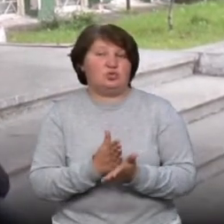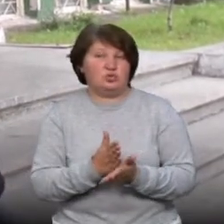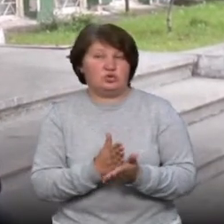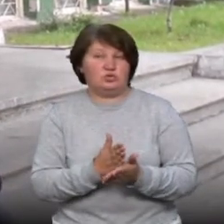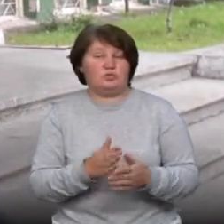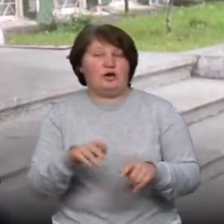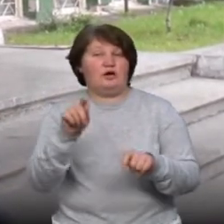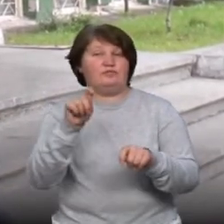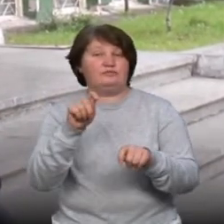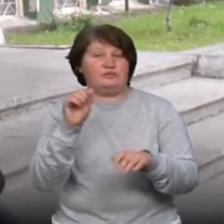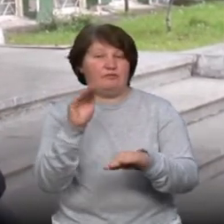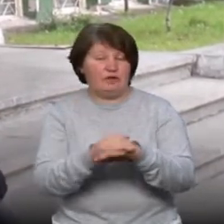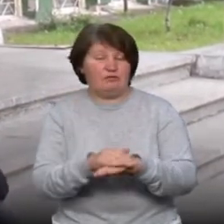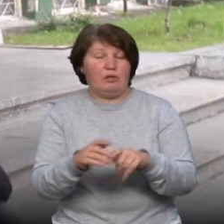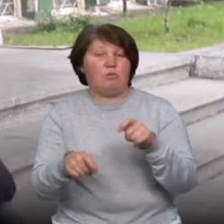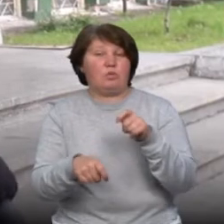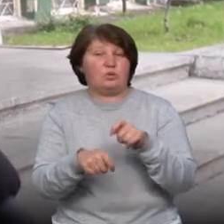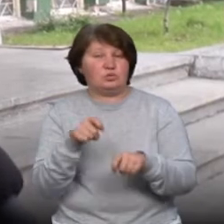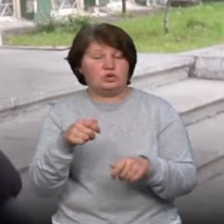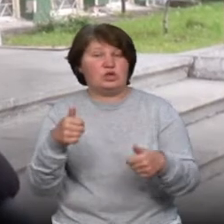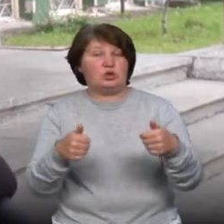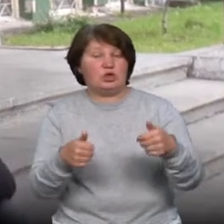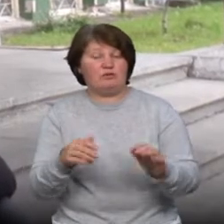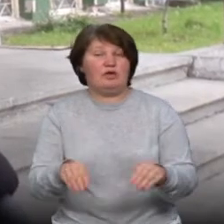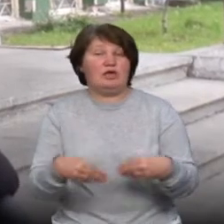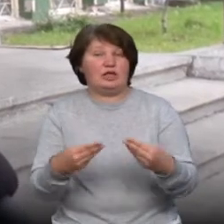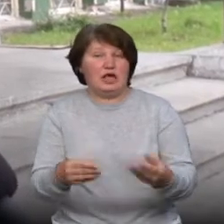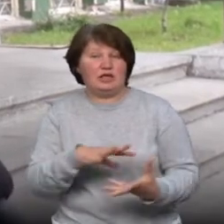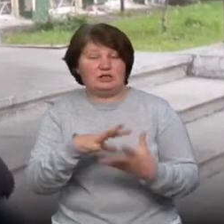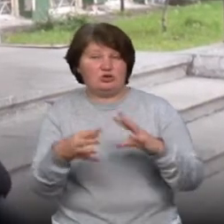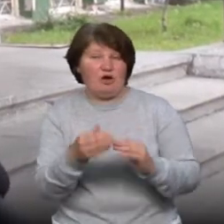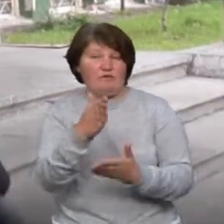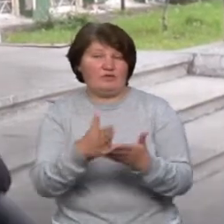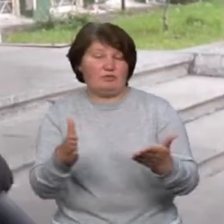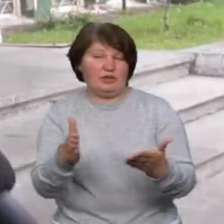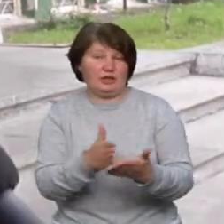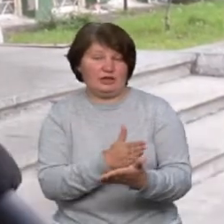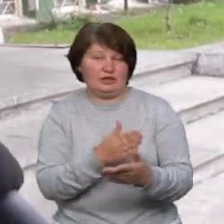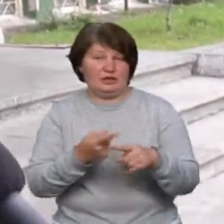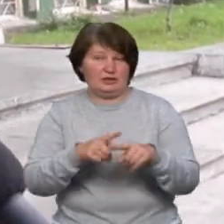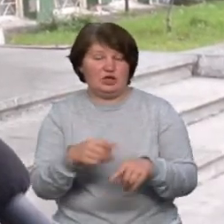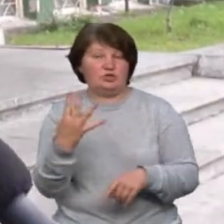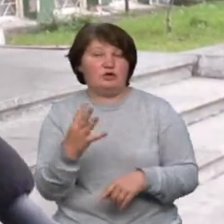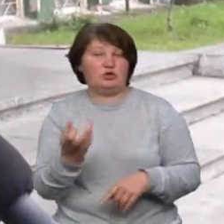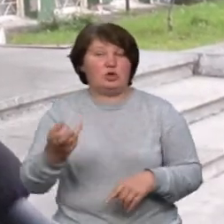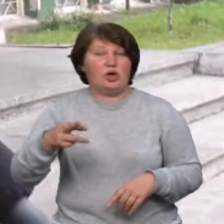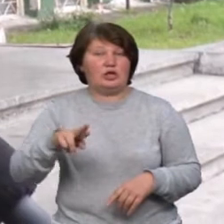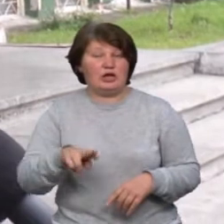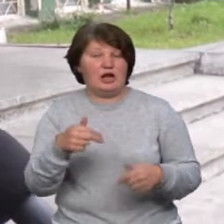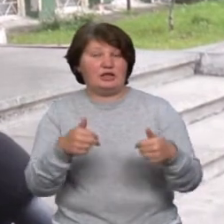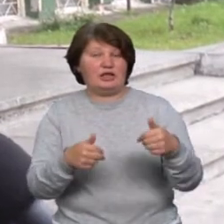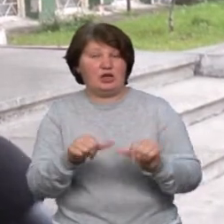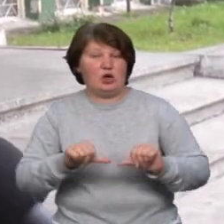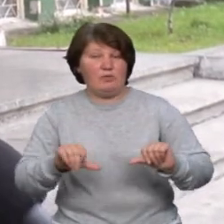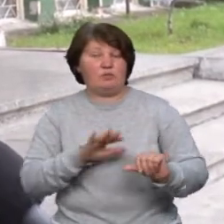деякі порушення і дала заключення відмінити торги. Тому 4 травня тендерний комітет було